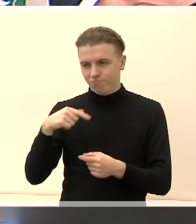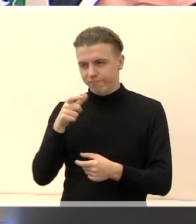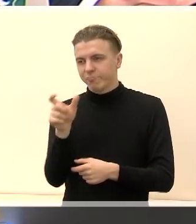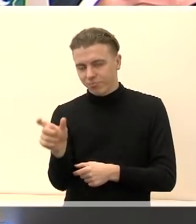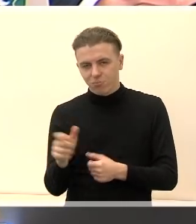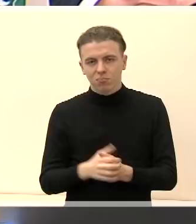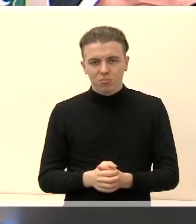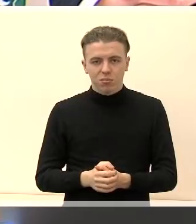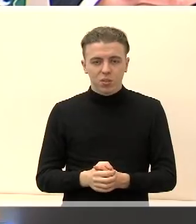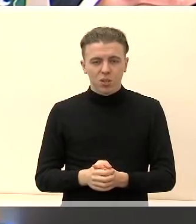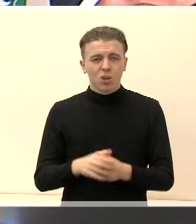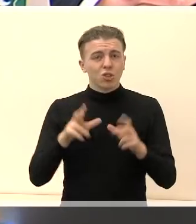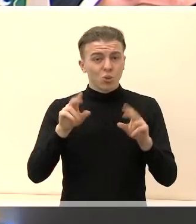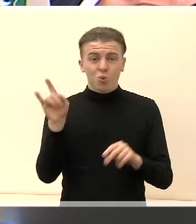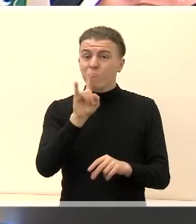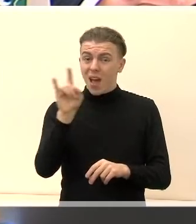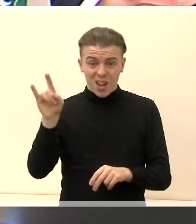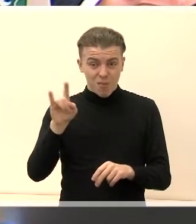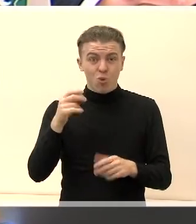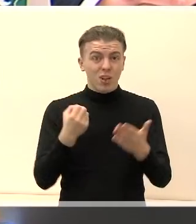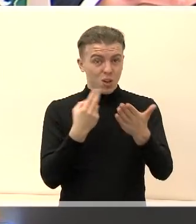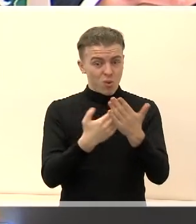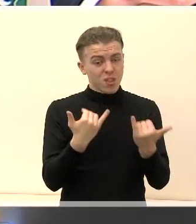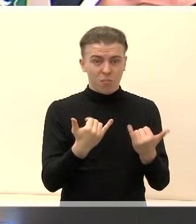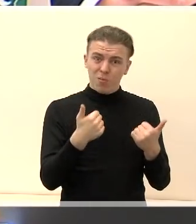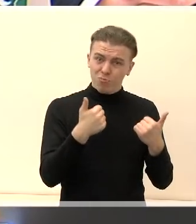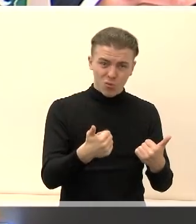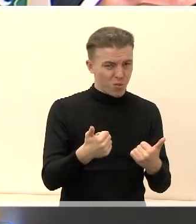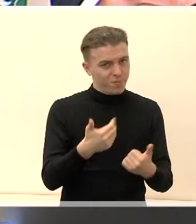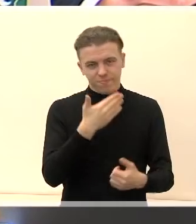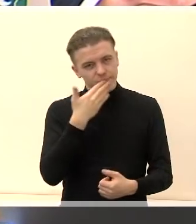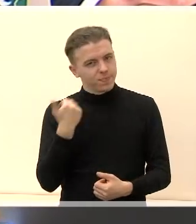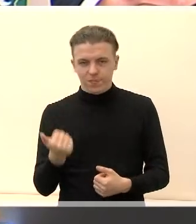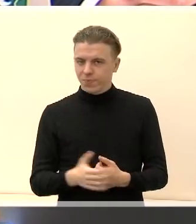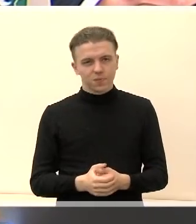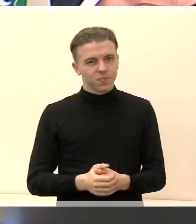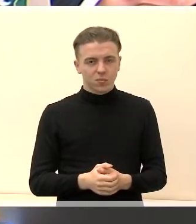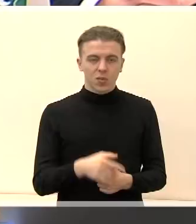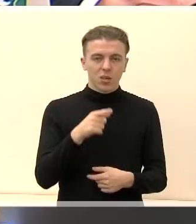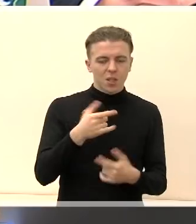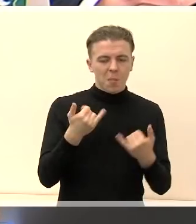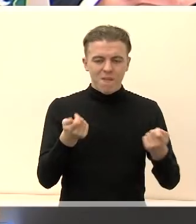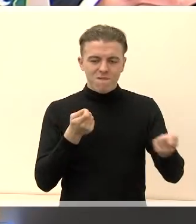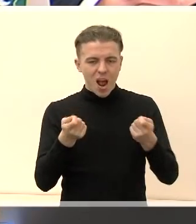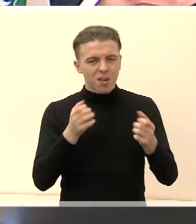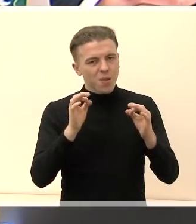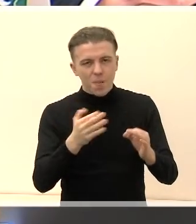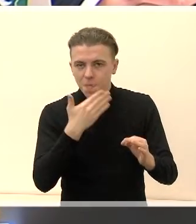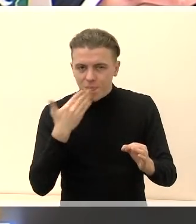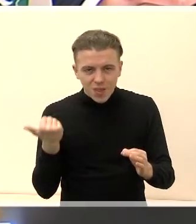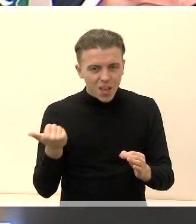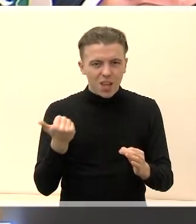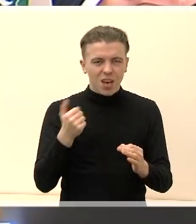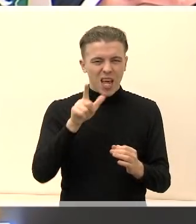sligonė iš tikrųjų nėra labai geruoji pozicijoje, nes neveikia ir efektyvus valdymas, linmedodai